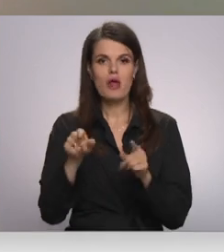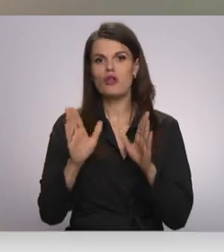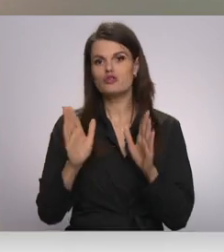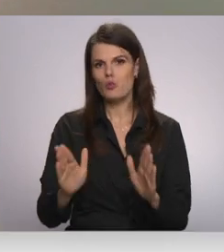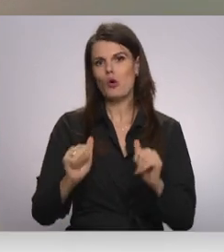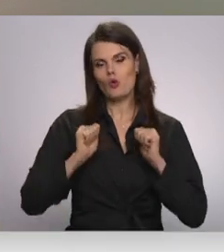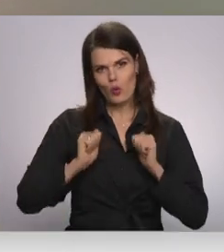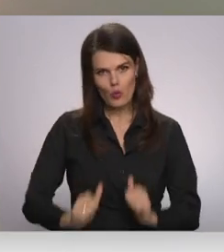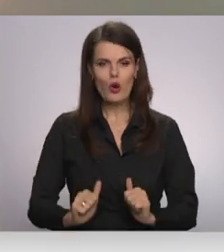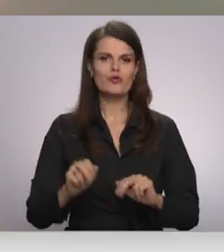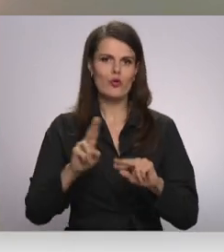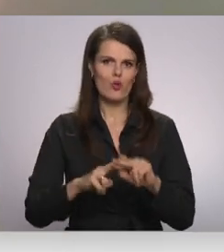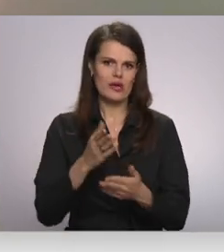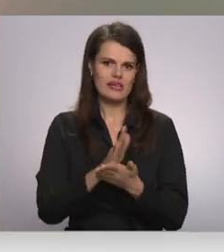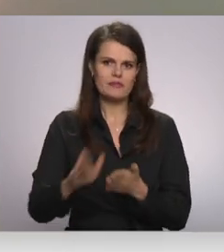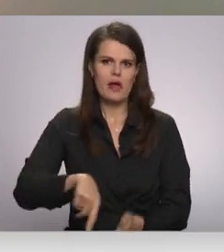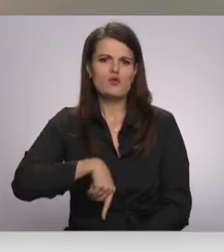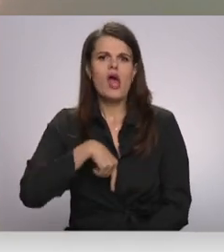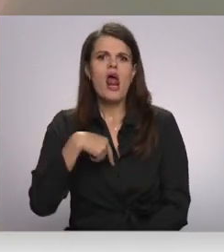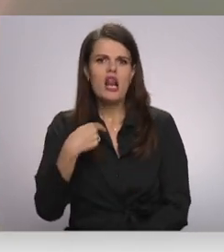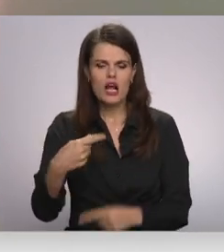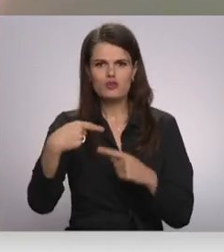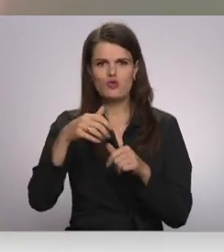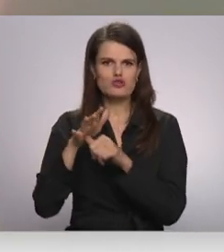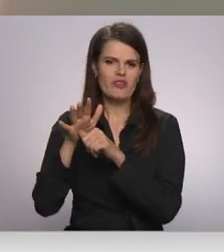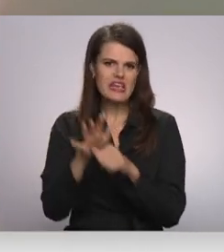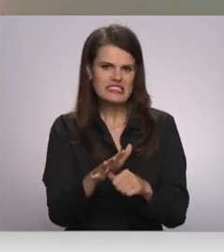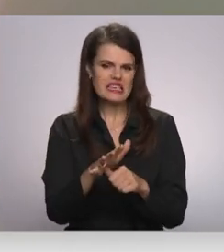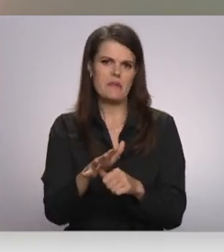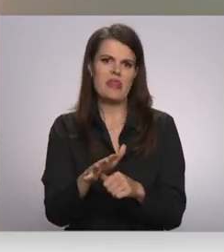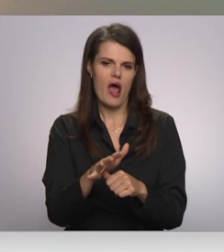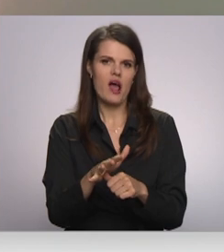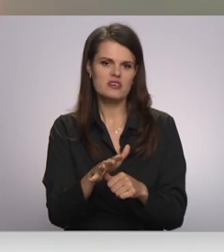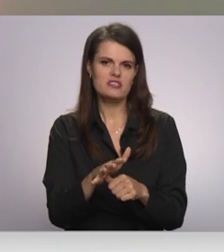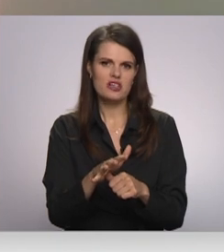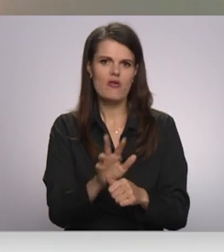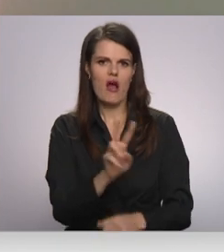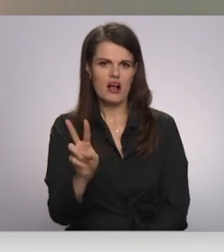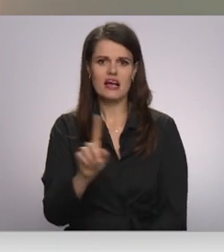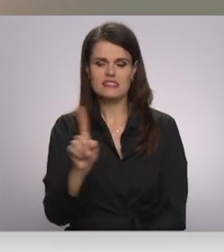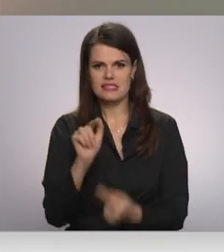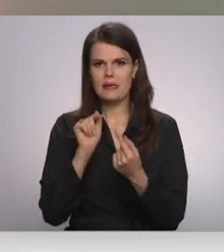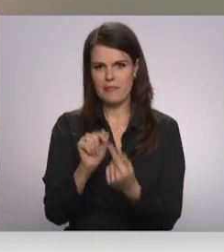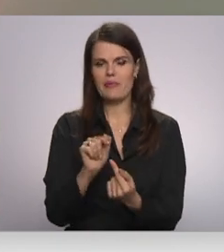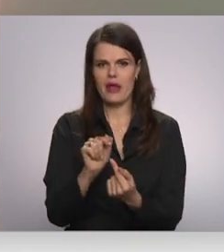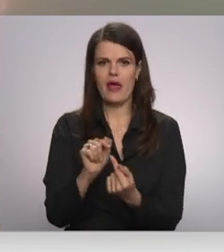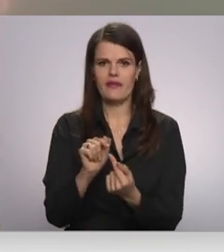tas izbeigtu tādu ilgstošo diskrimināciju rasismu, kas ir pret